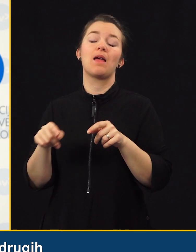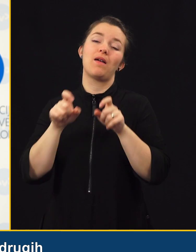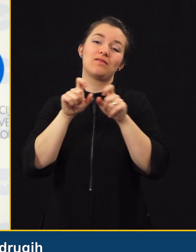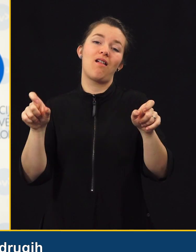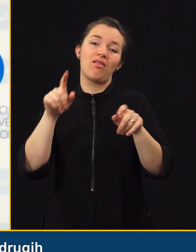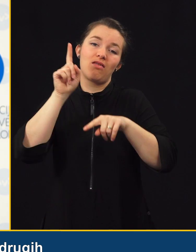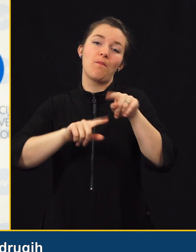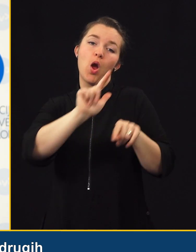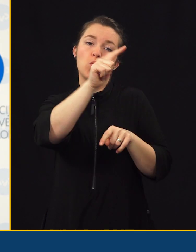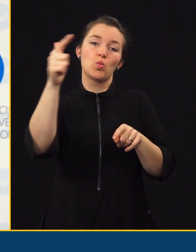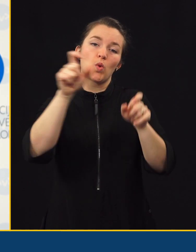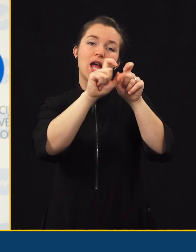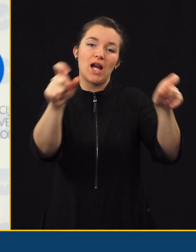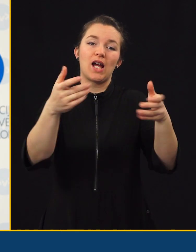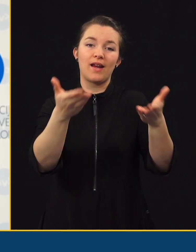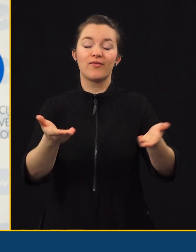cestnega prometa.